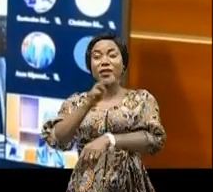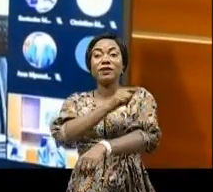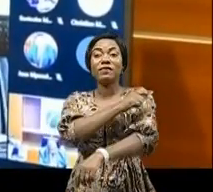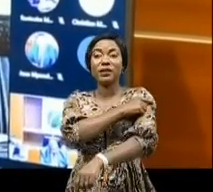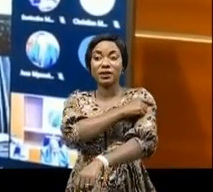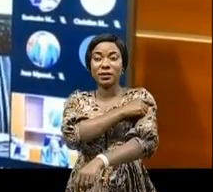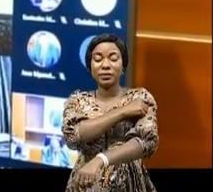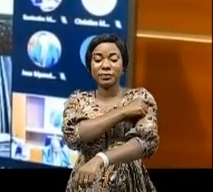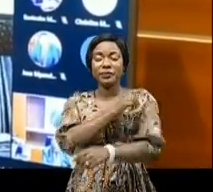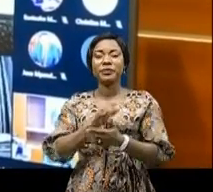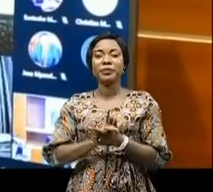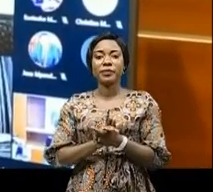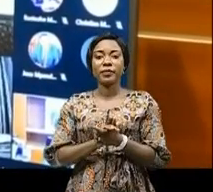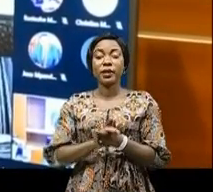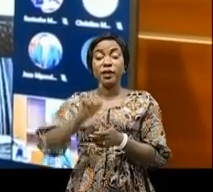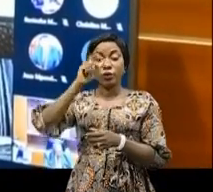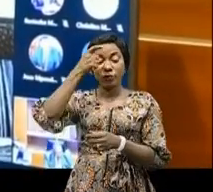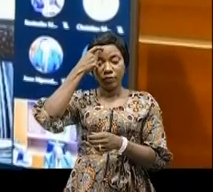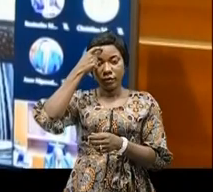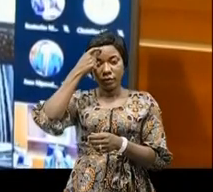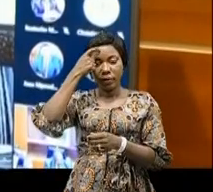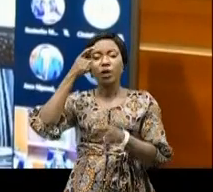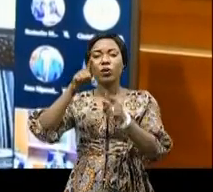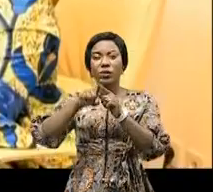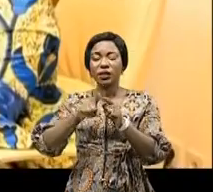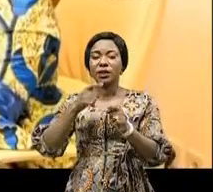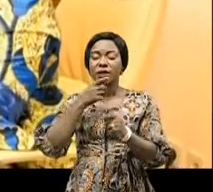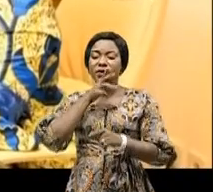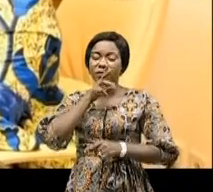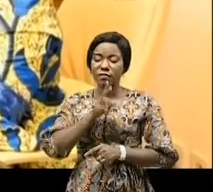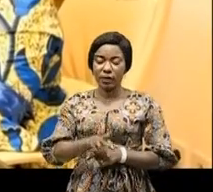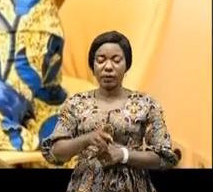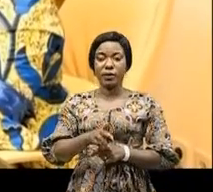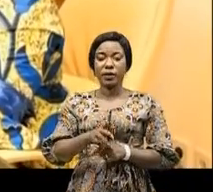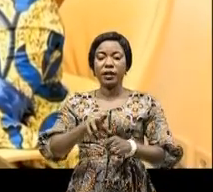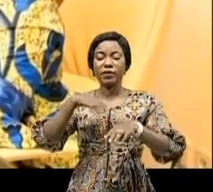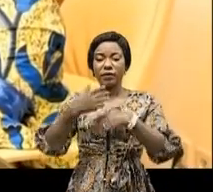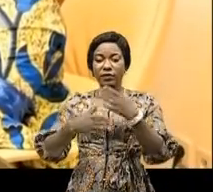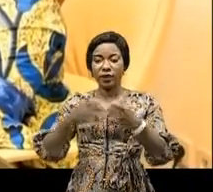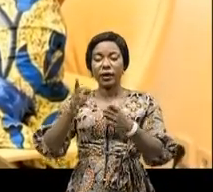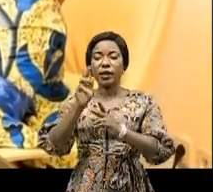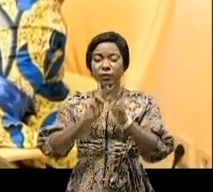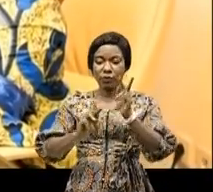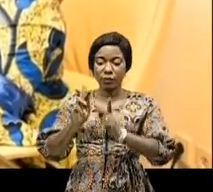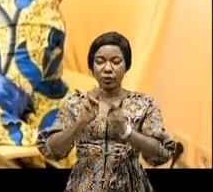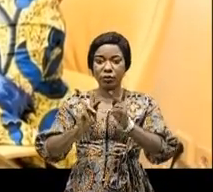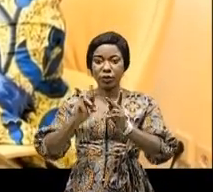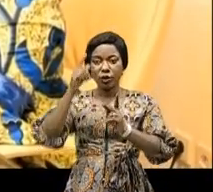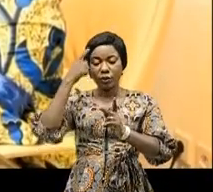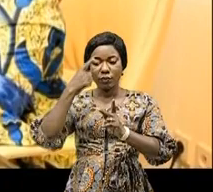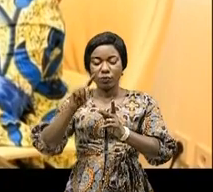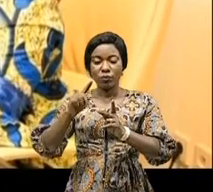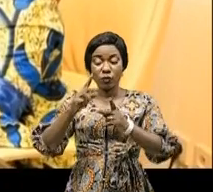notre disposition. Le gouvernement réitère son exhortation permanente à la population afin de